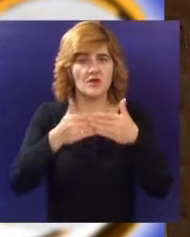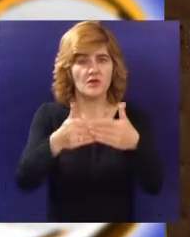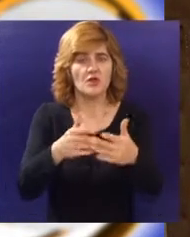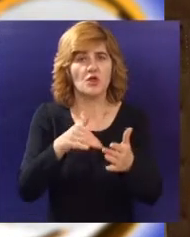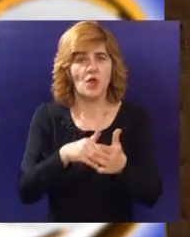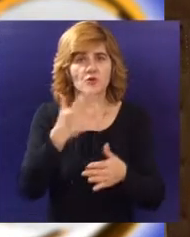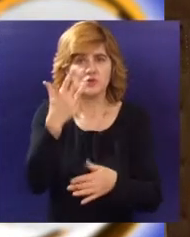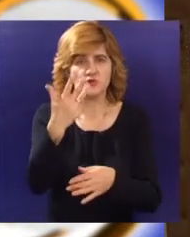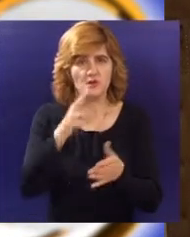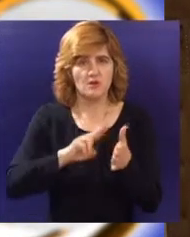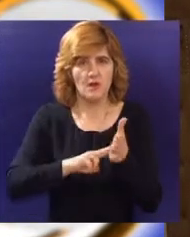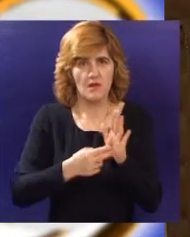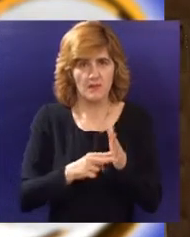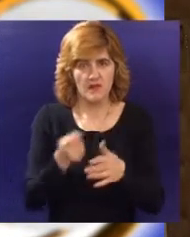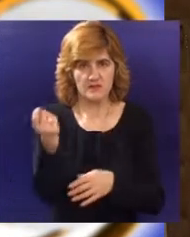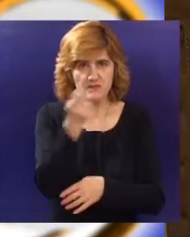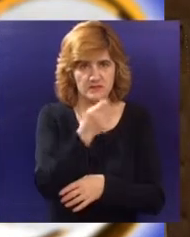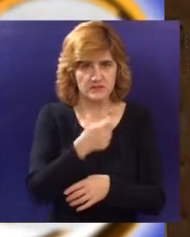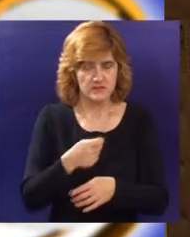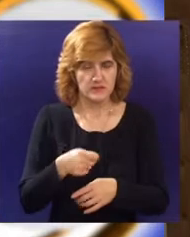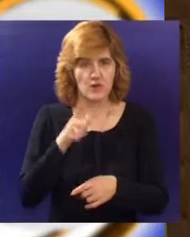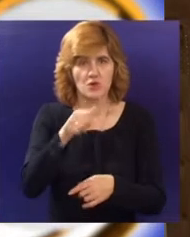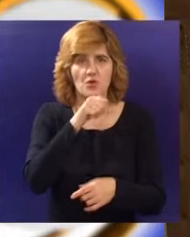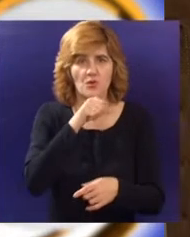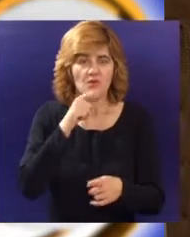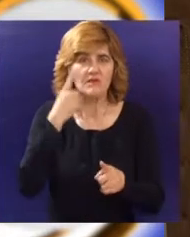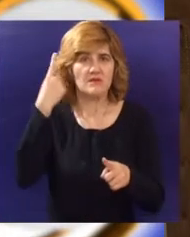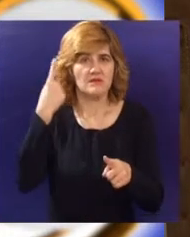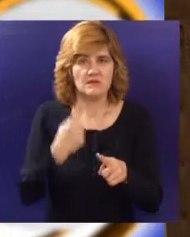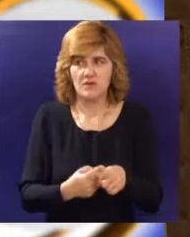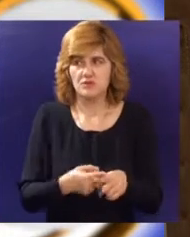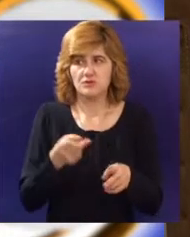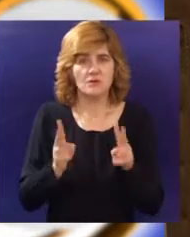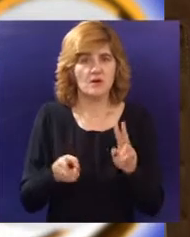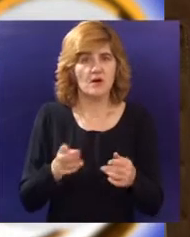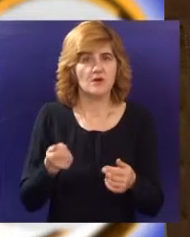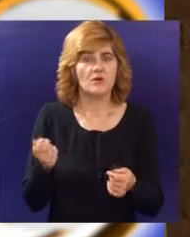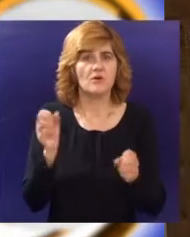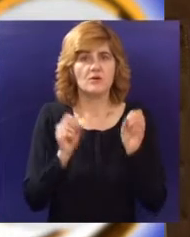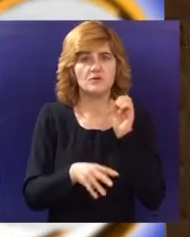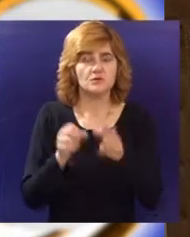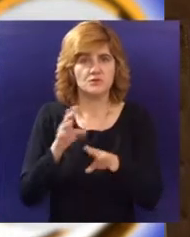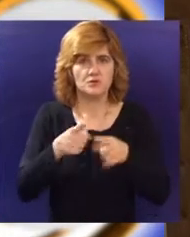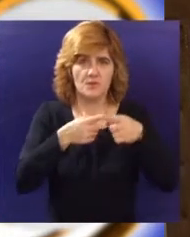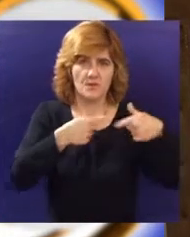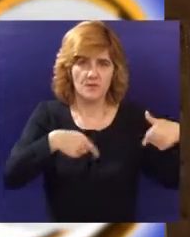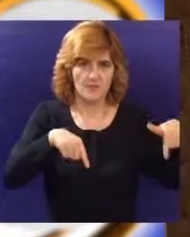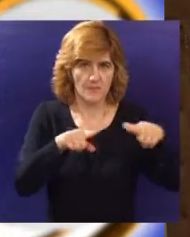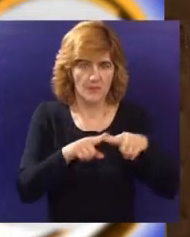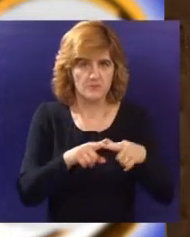još 4 značajna plana i to plan detaljne regulacije za regionalnu deponiju u